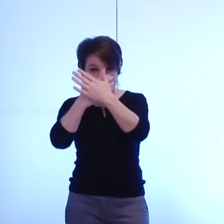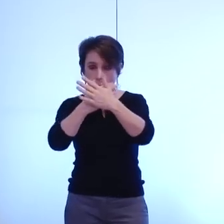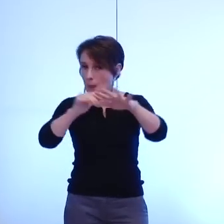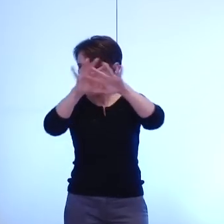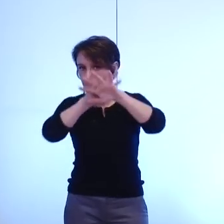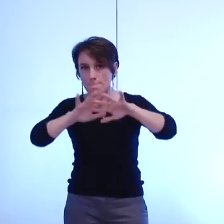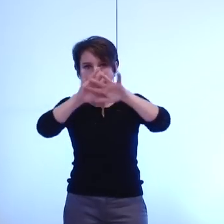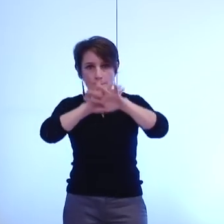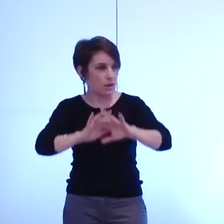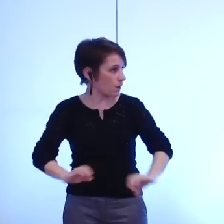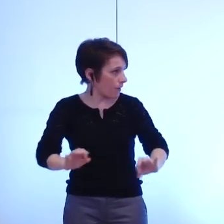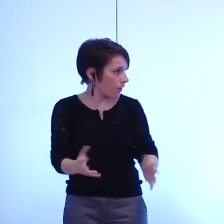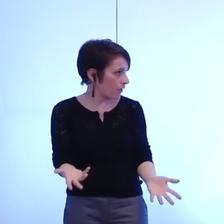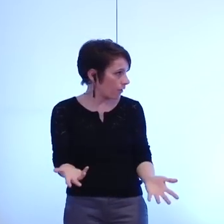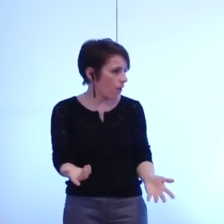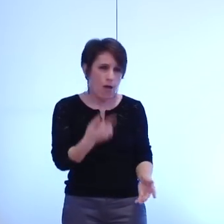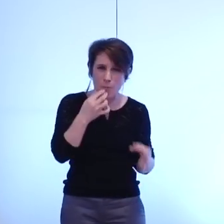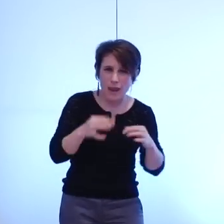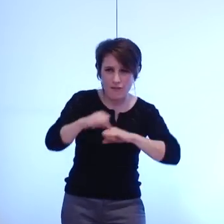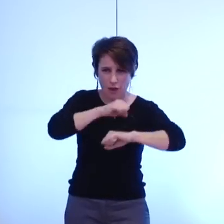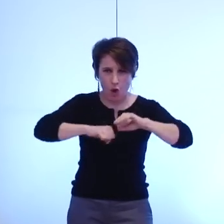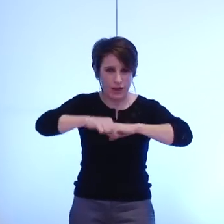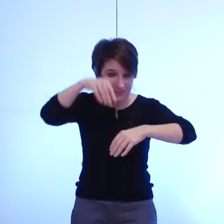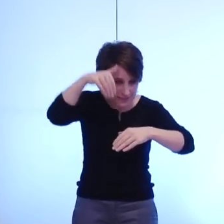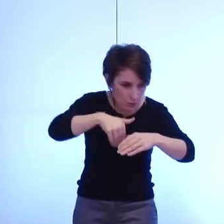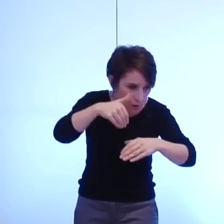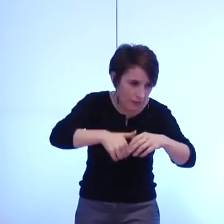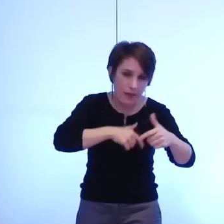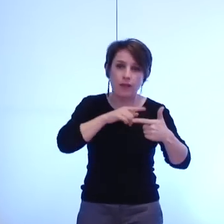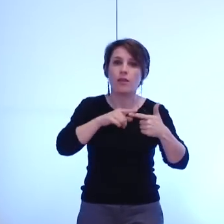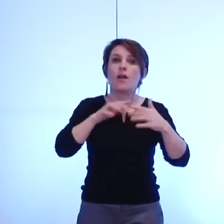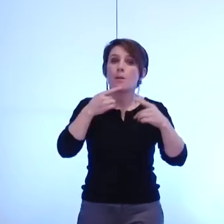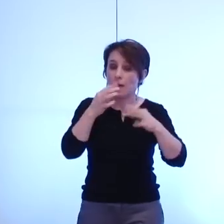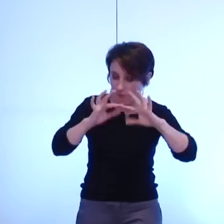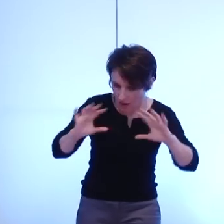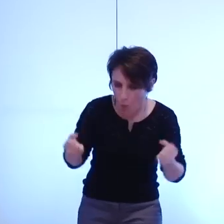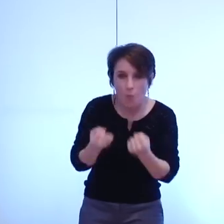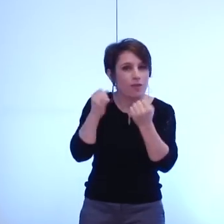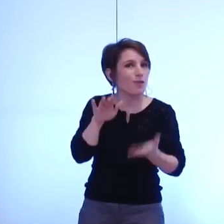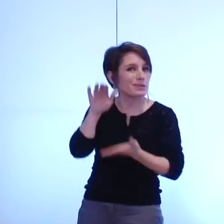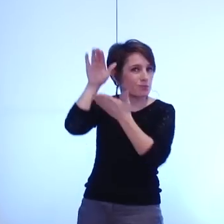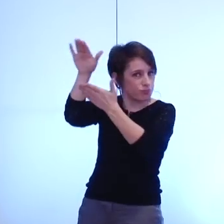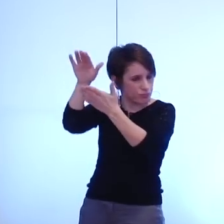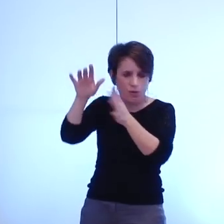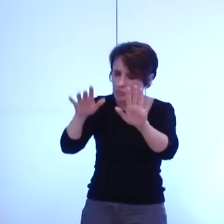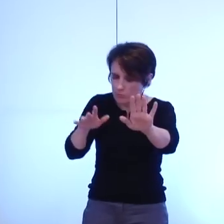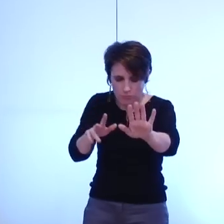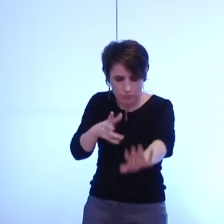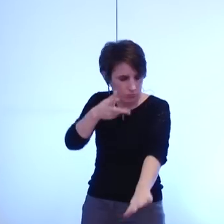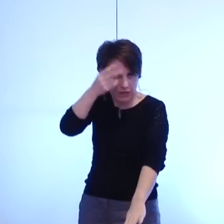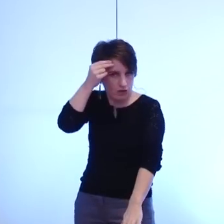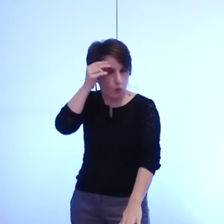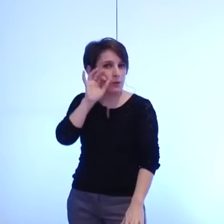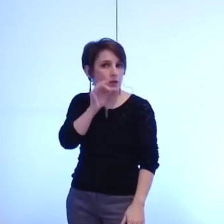beaucoup d'organisation interne on a beaucoup parlé de finalement de compétences j'entends bien que c'est un sujet qui est